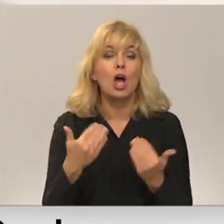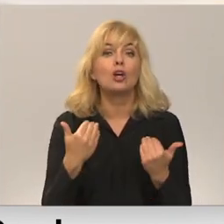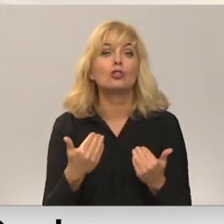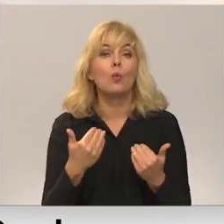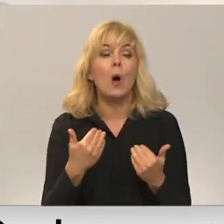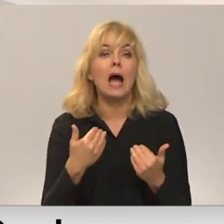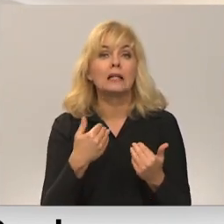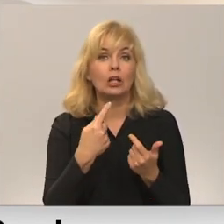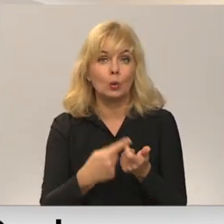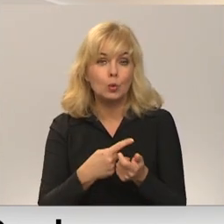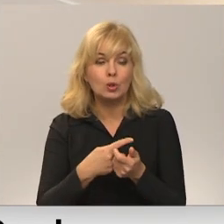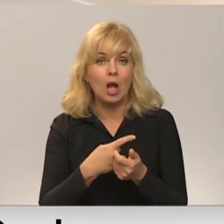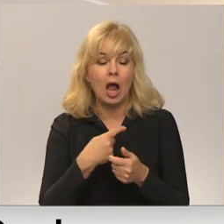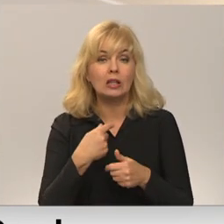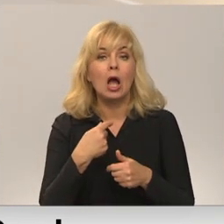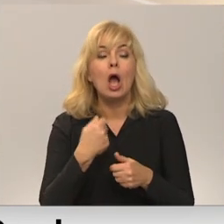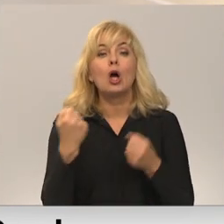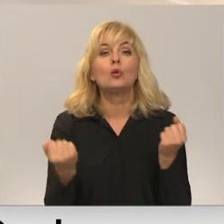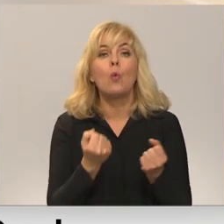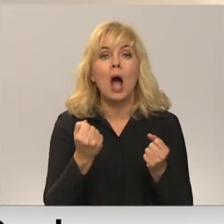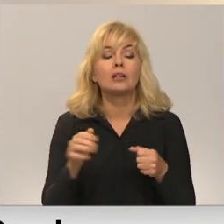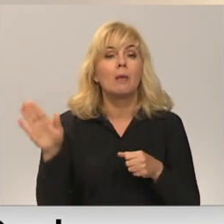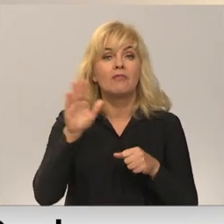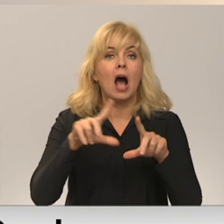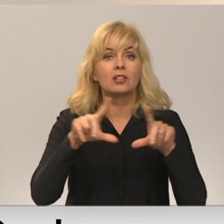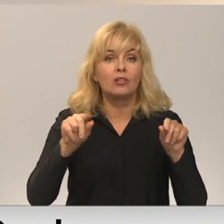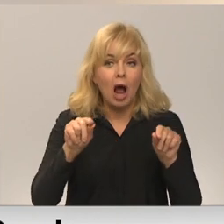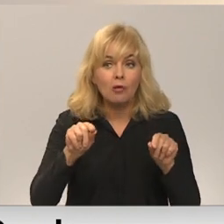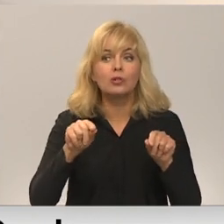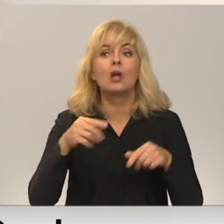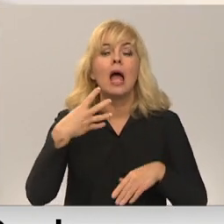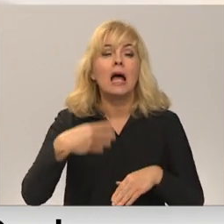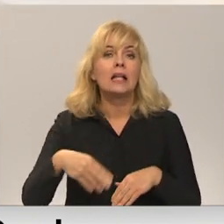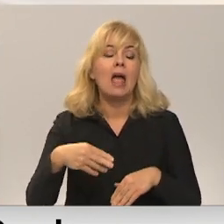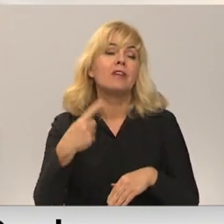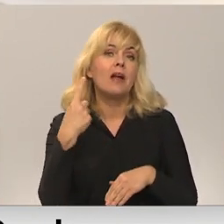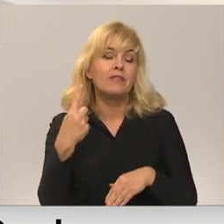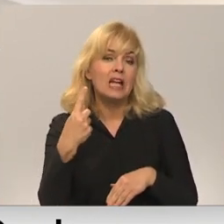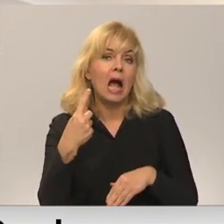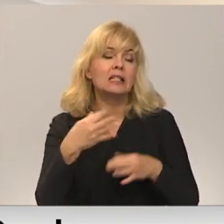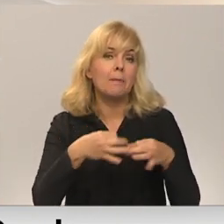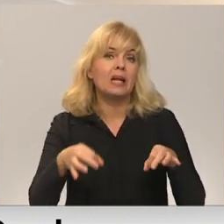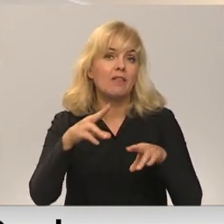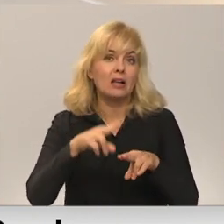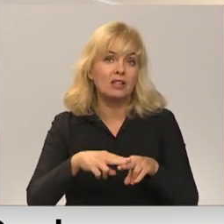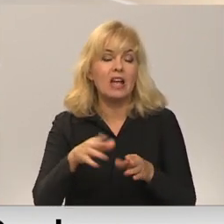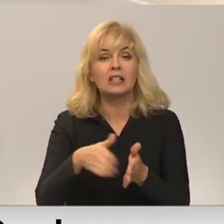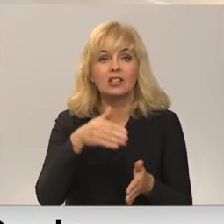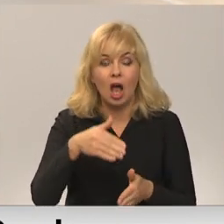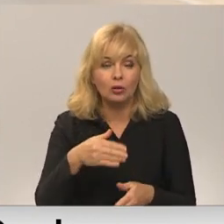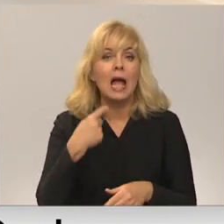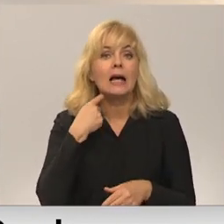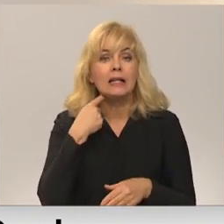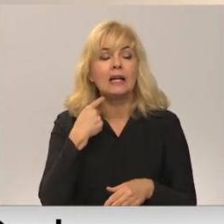uzskaitēja nodarbinātības valsts aģentūrā ir 91 brīvā darba vietu profesijā sētnieks Rīgas reģionā. Rīgas